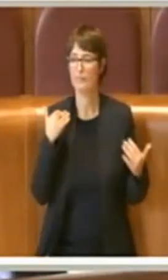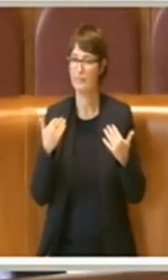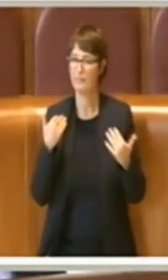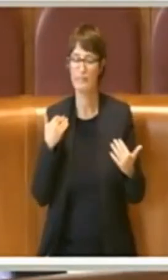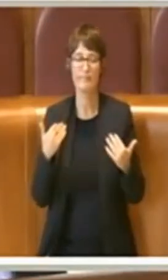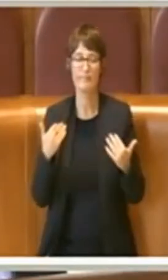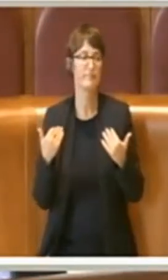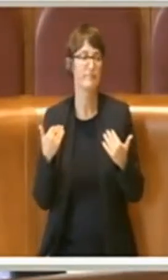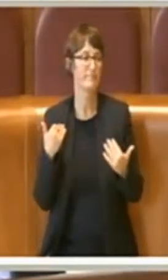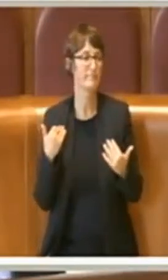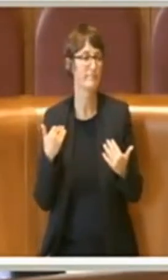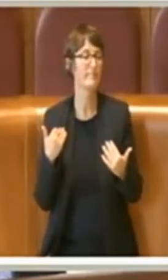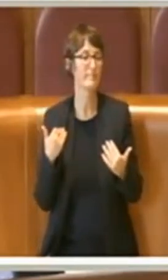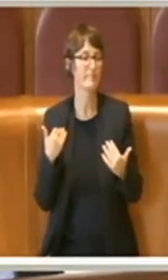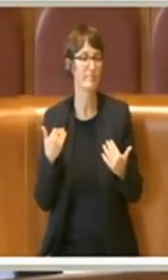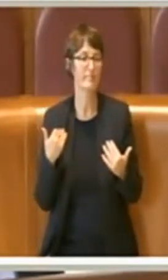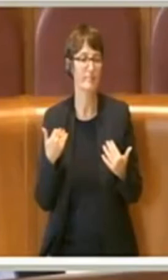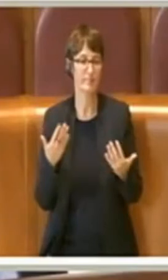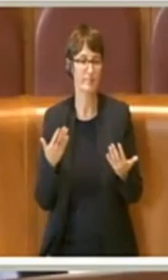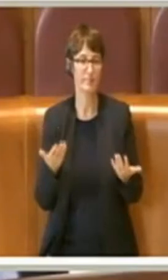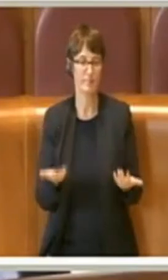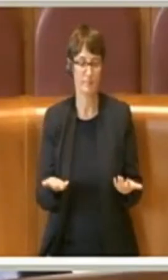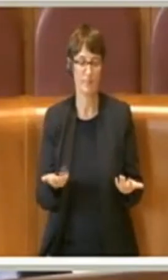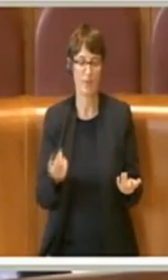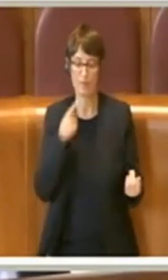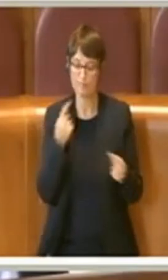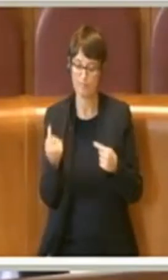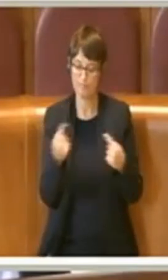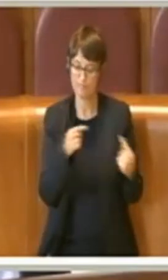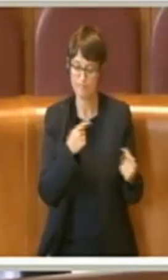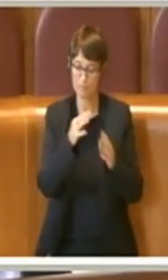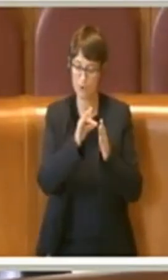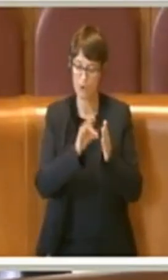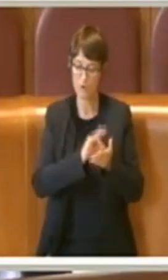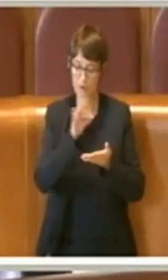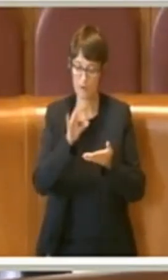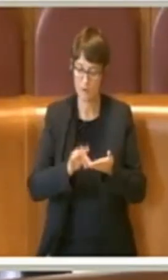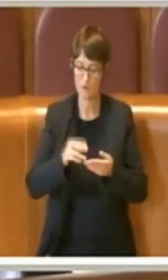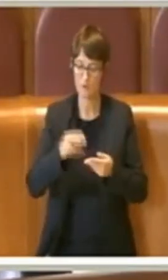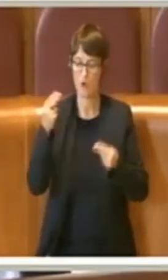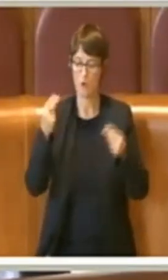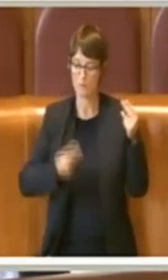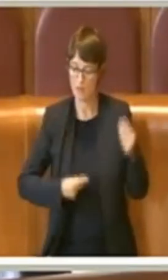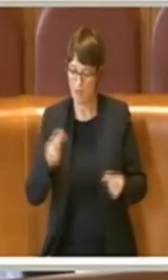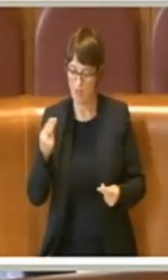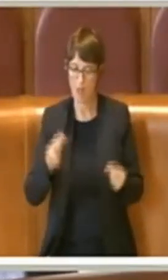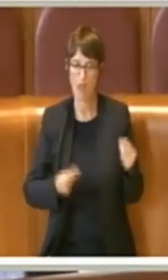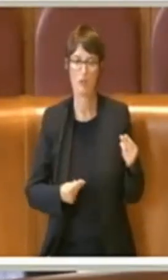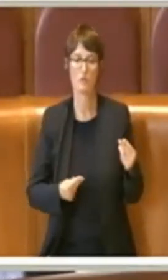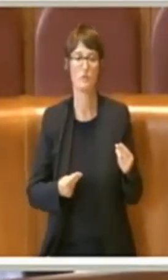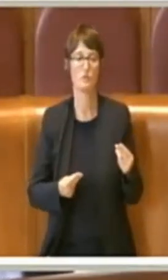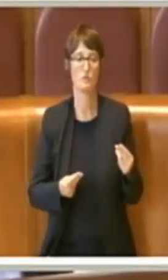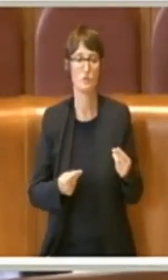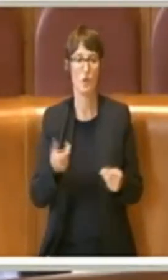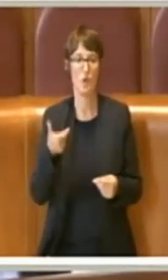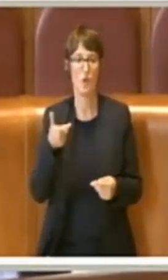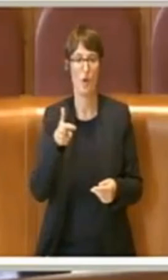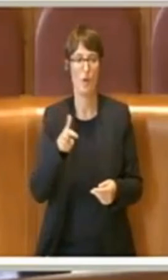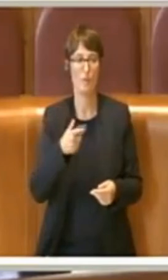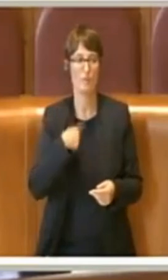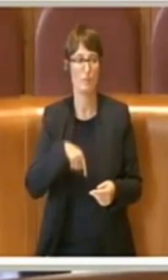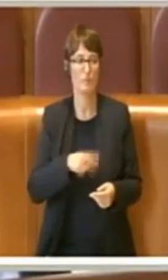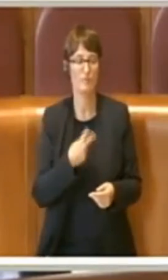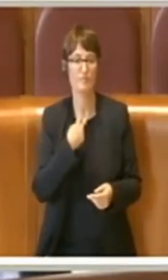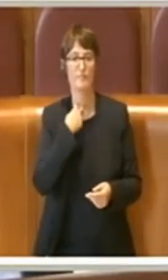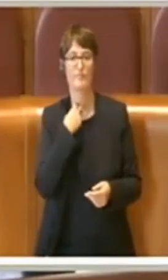gli ordini del giorno, il bilancio, perché siamo dovuti tornare in Aula,